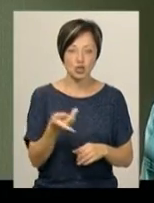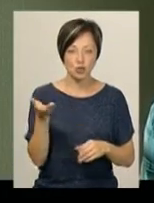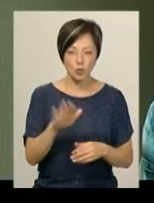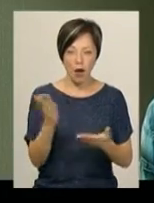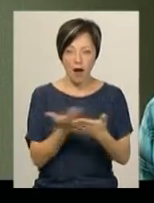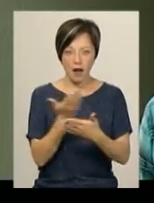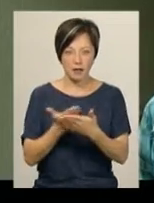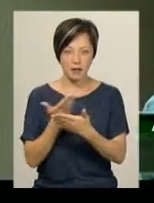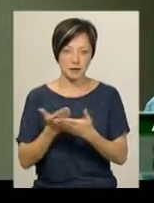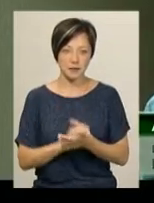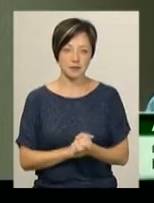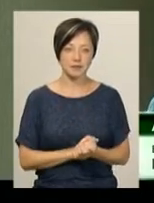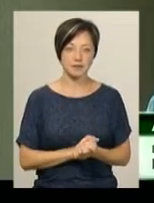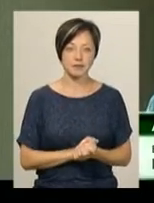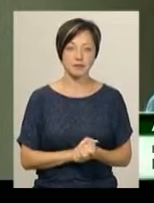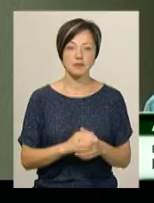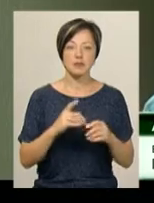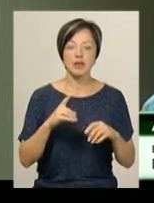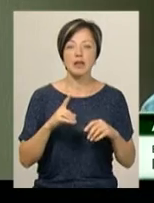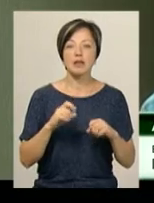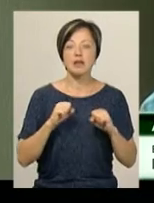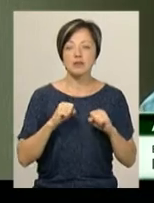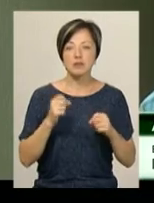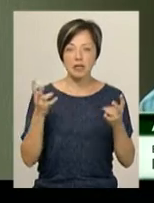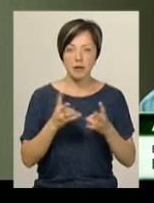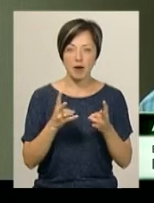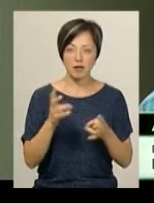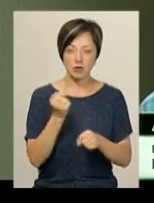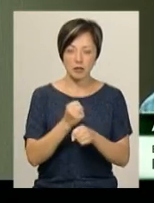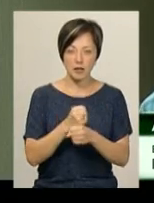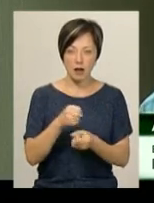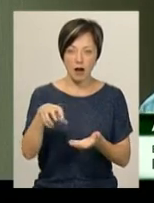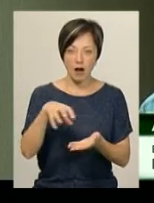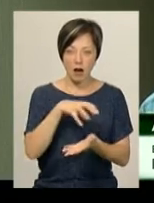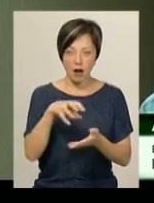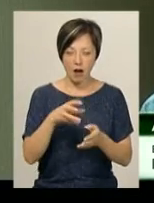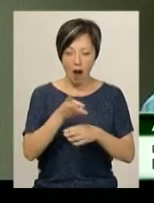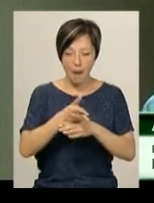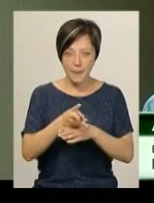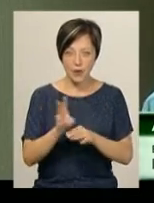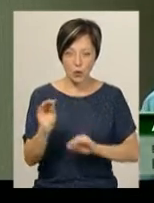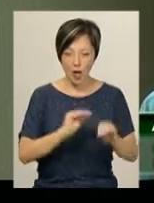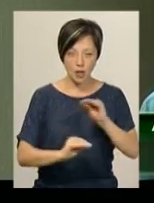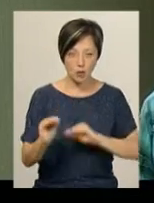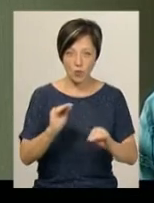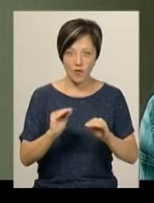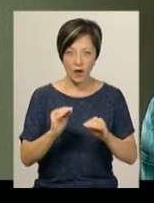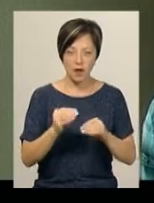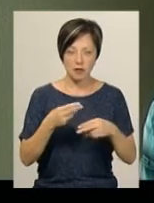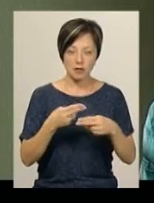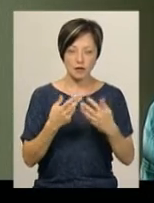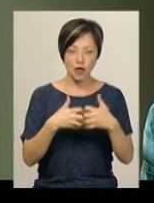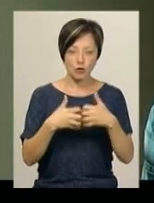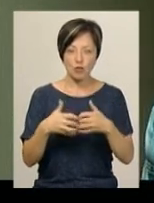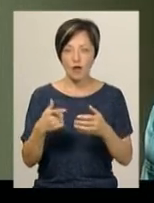спочатку маємо налаштувати нашу програму, налаштувати камеру, зробити калібрування, налаштувати різкість,